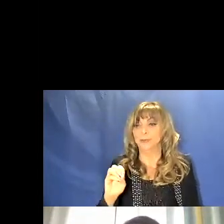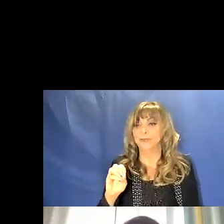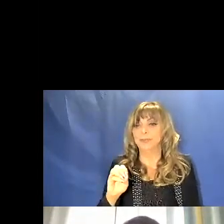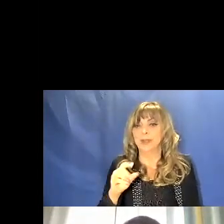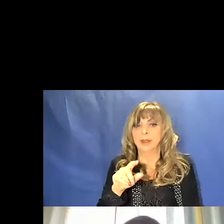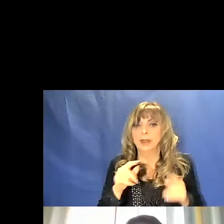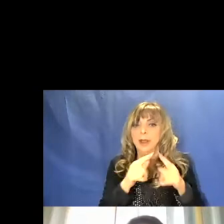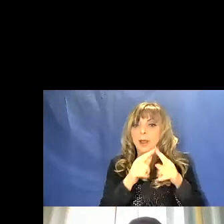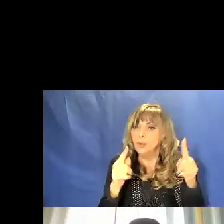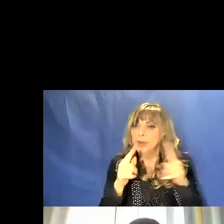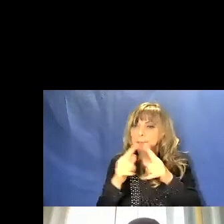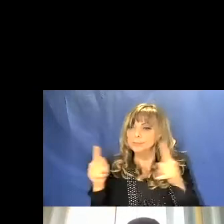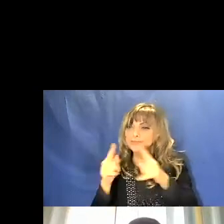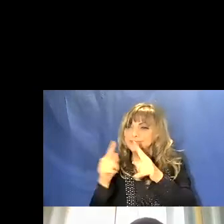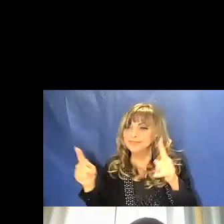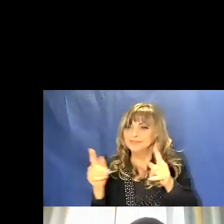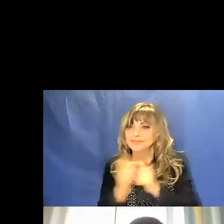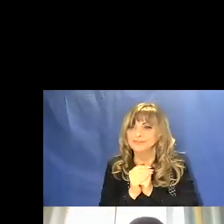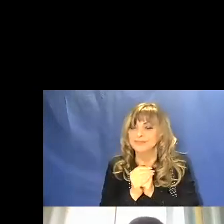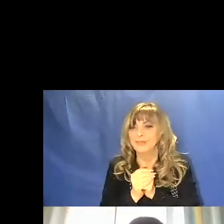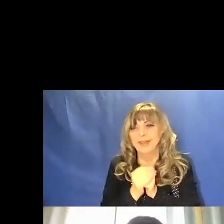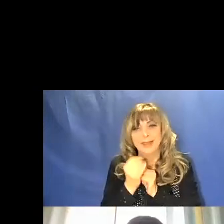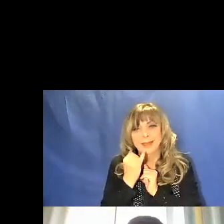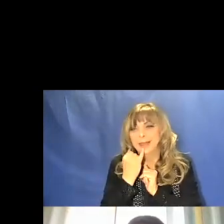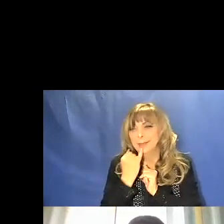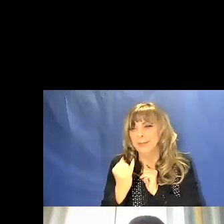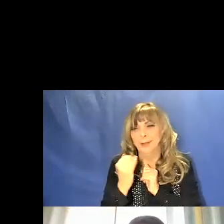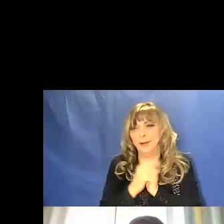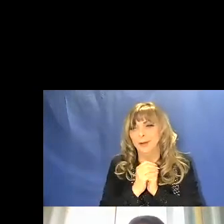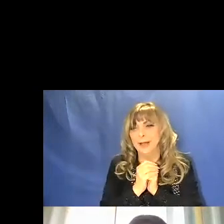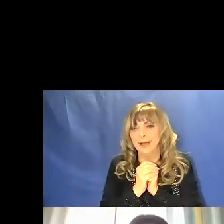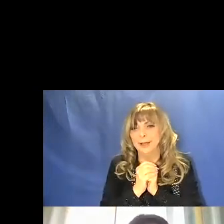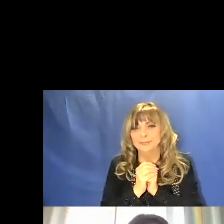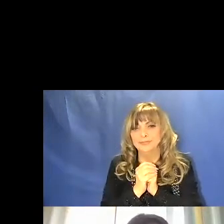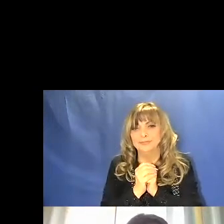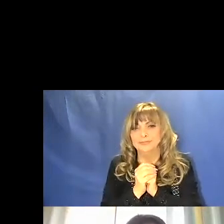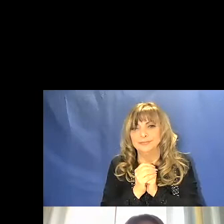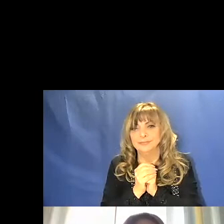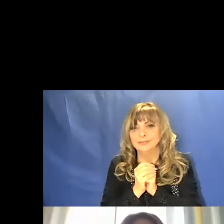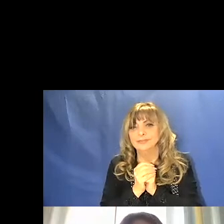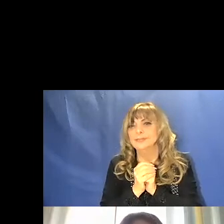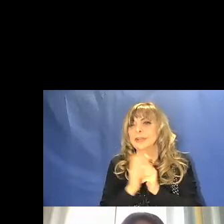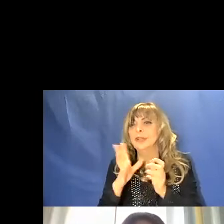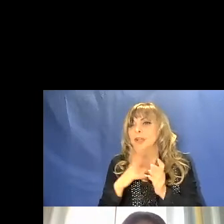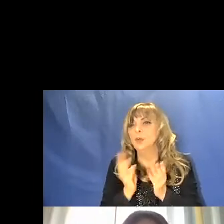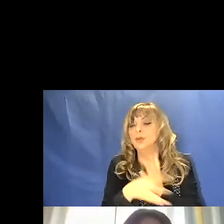lunghezze però è solo una piccolissima porzione dello spettro